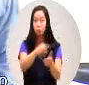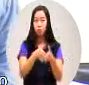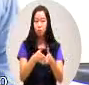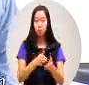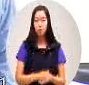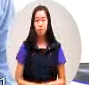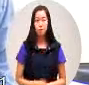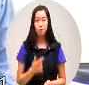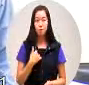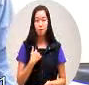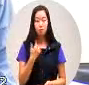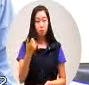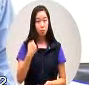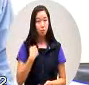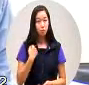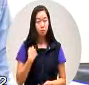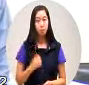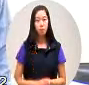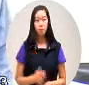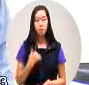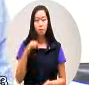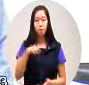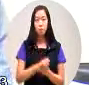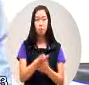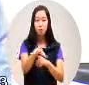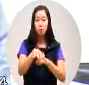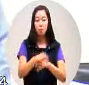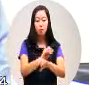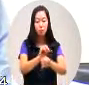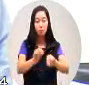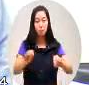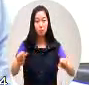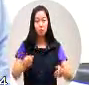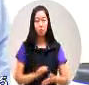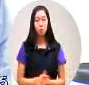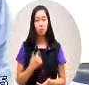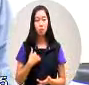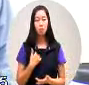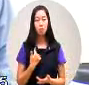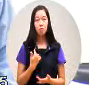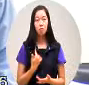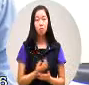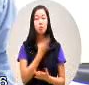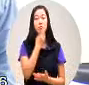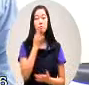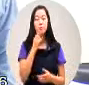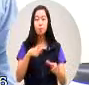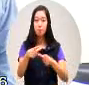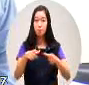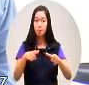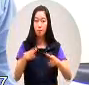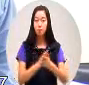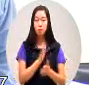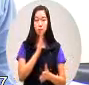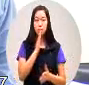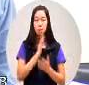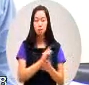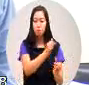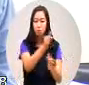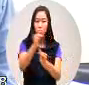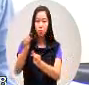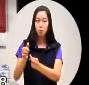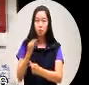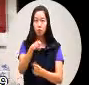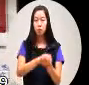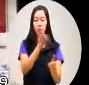那么我所知道的我们的农地梅子源是非常完整的这个就是